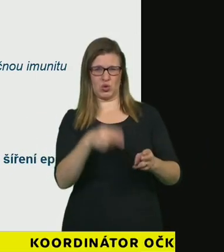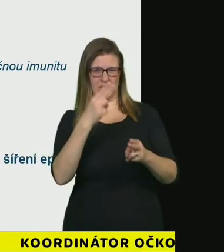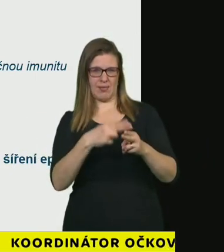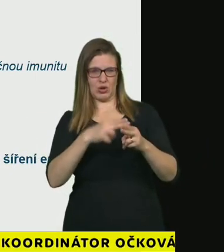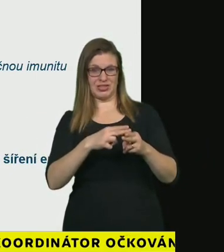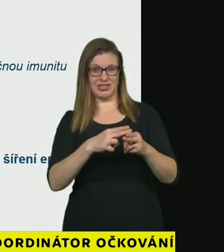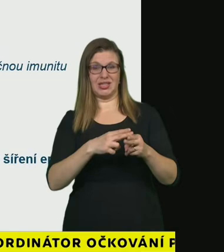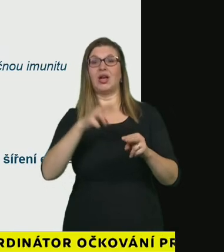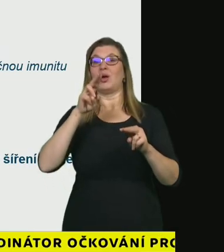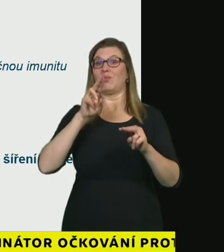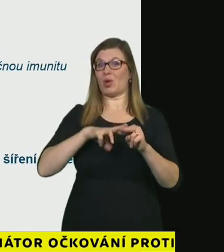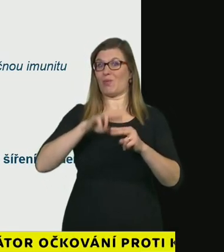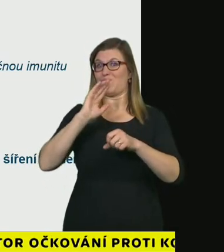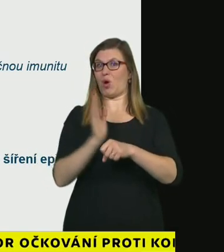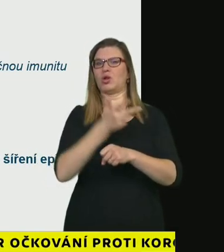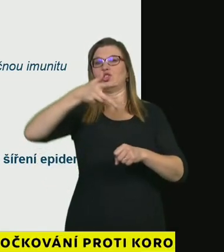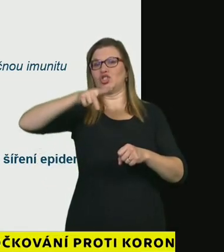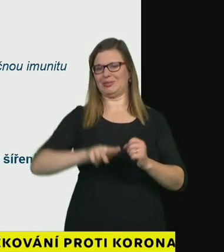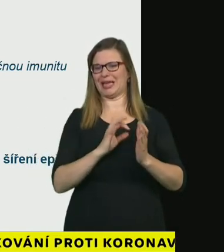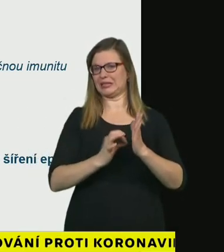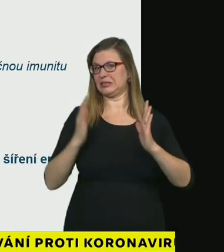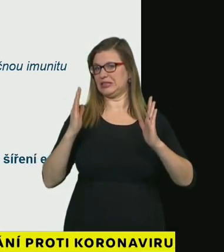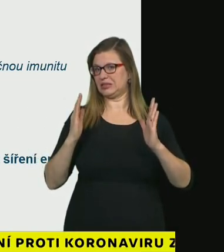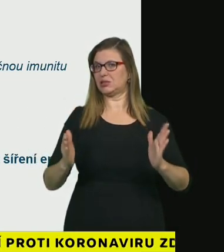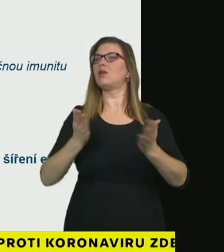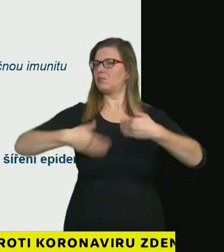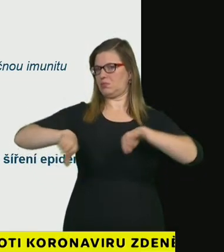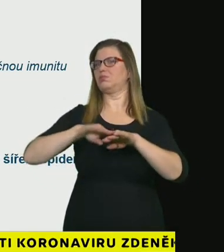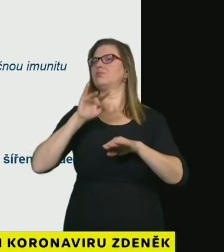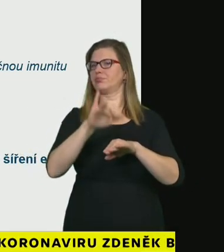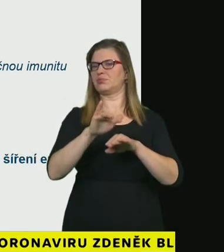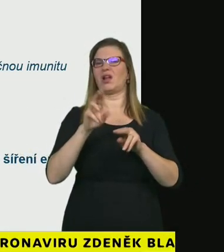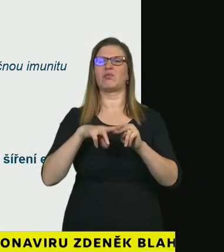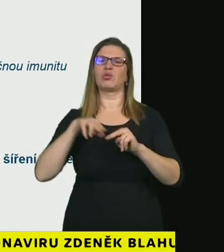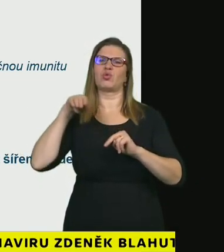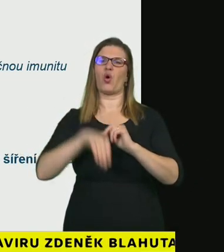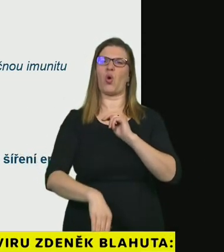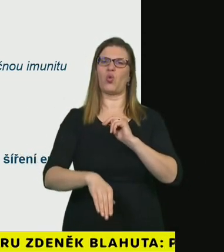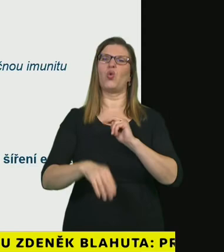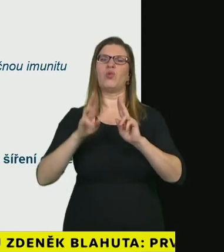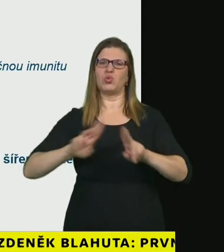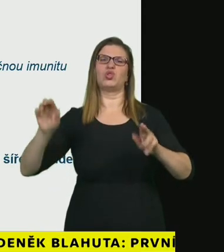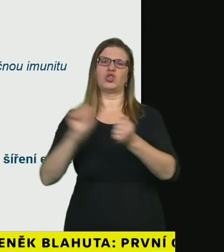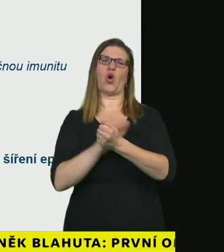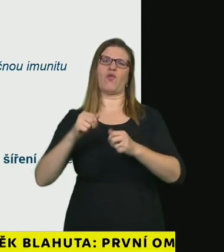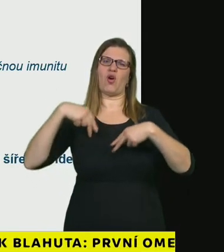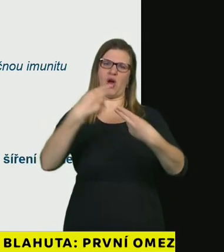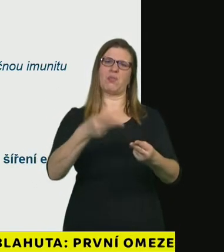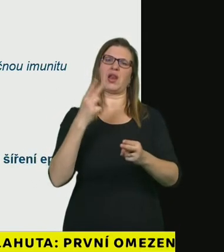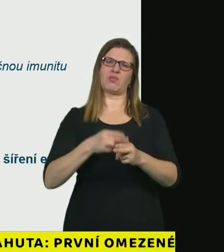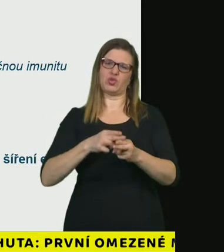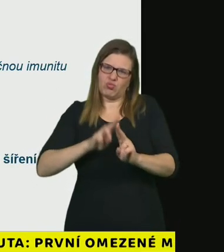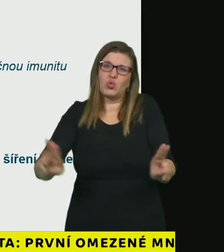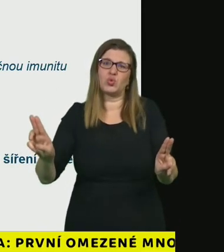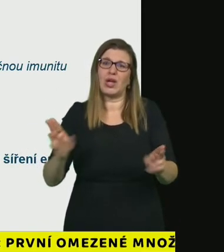vyšší hladiny imunity nebo protilátek a buněčnou imunitu taková imunita